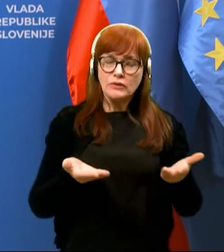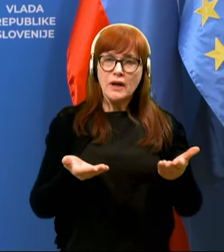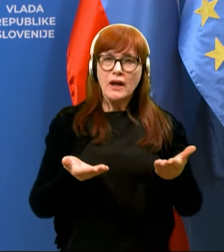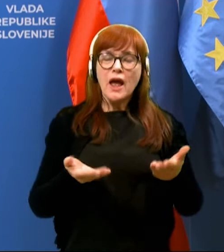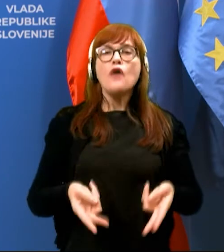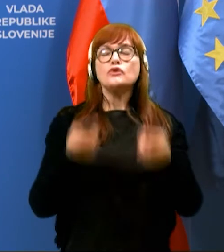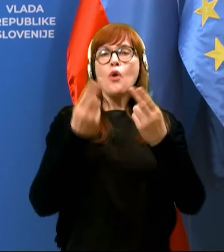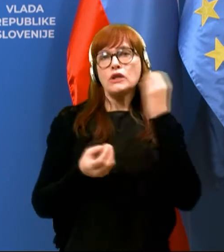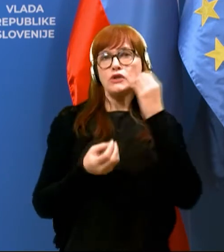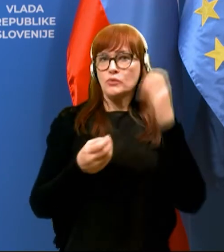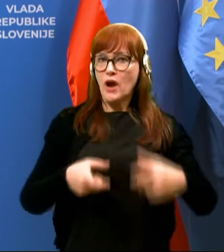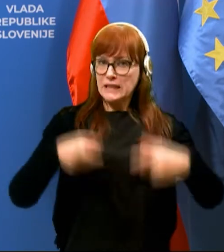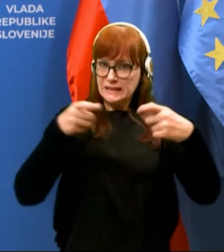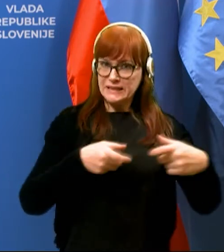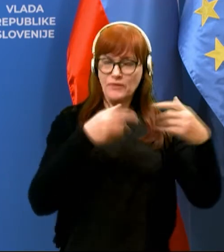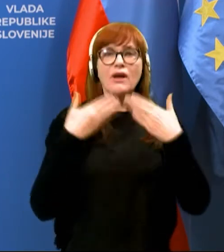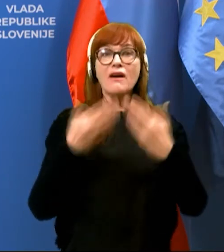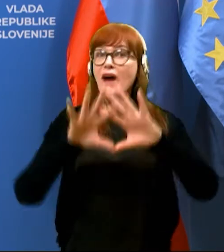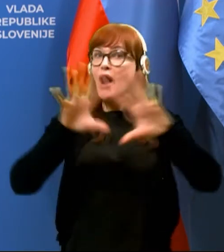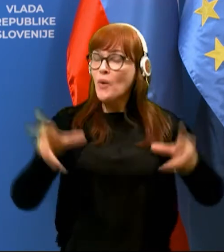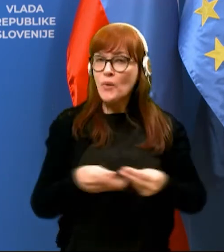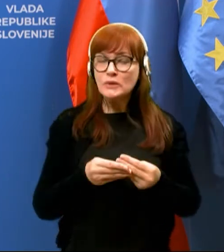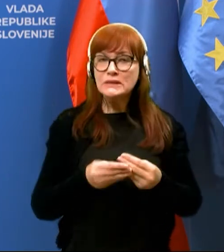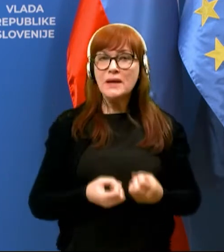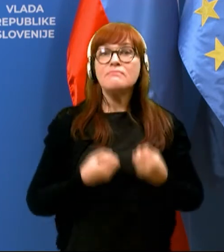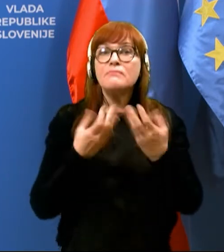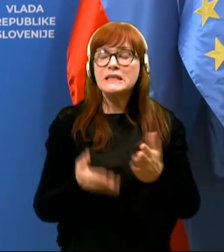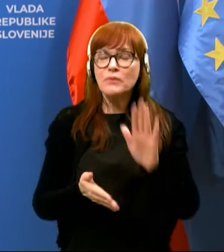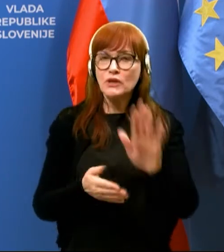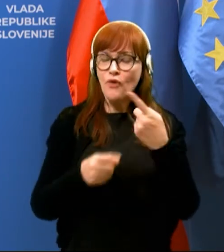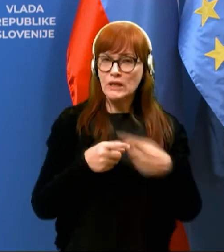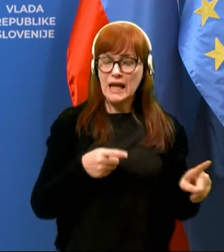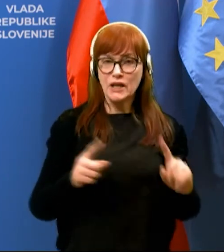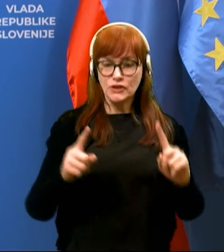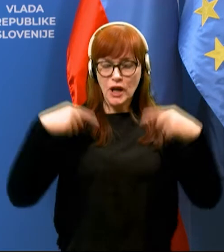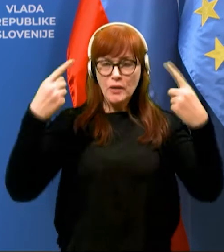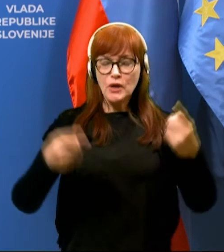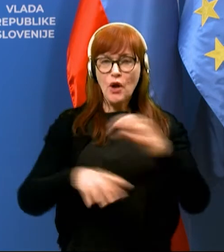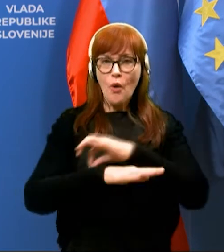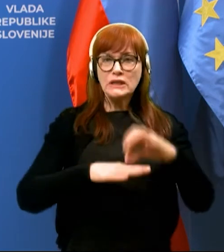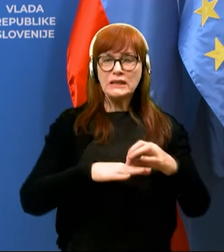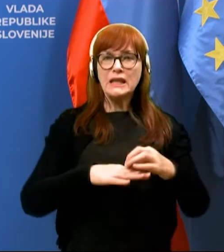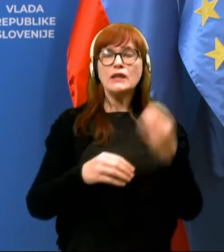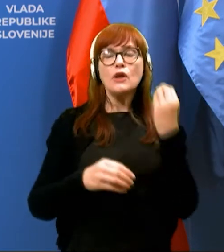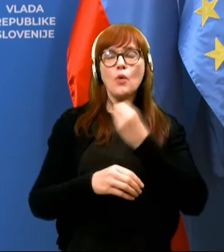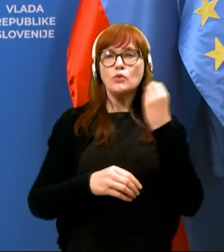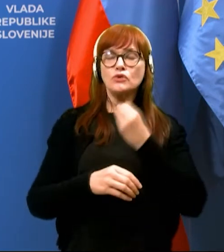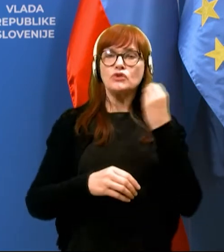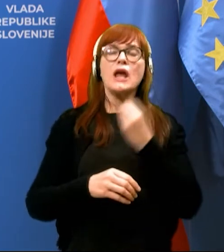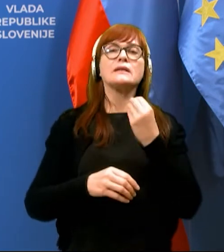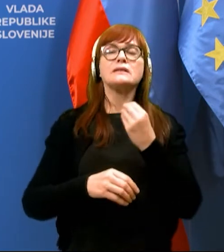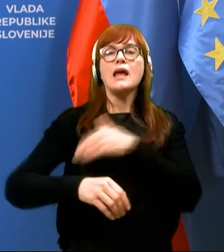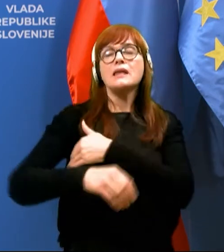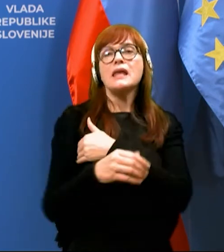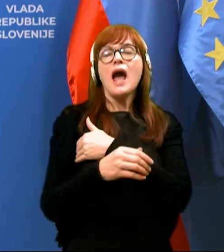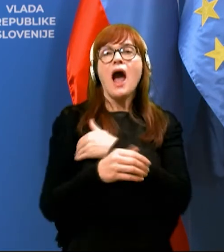zavodov. Hvala vsem, da ste prispevali svoj delež. Prihodnji teden je za učence in dijake vzhodnega dela Slovenije